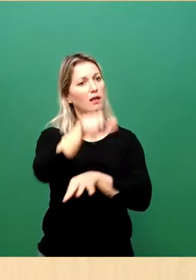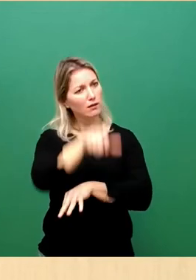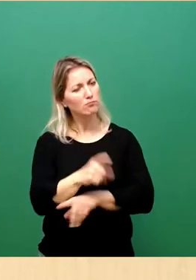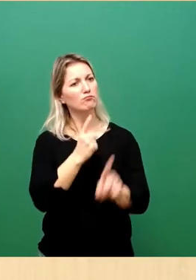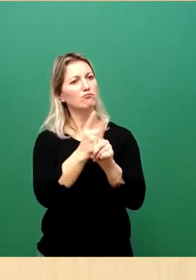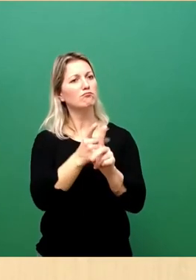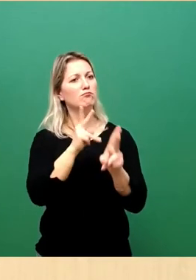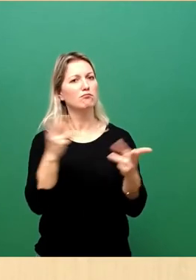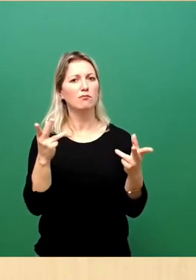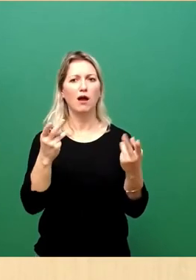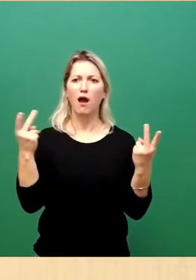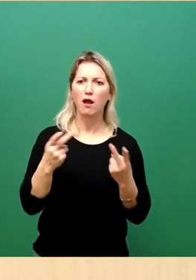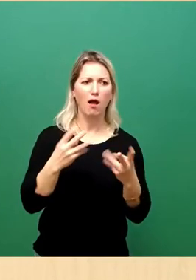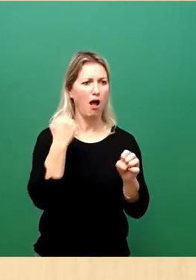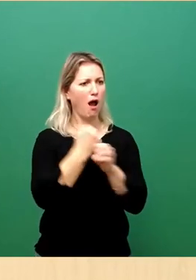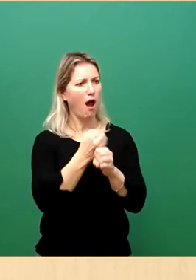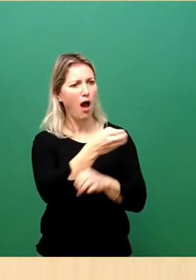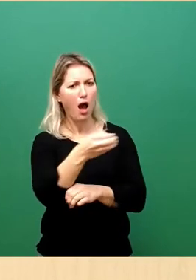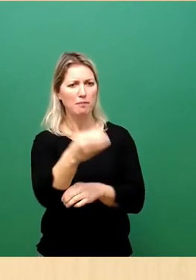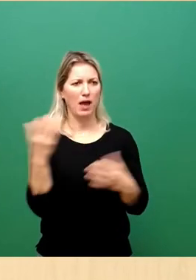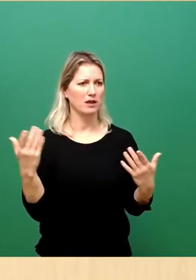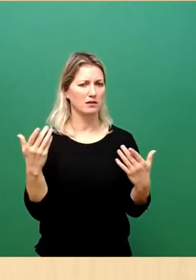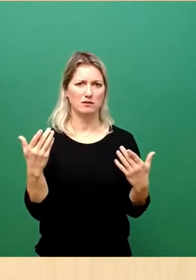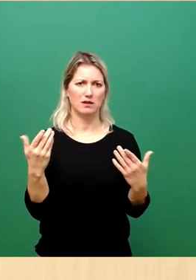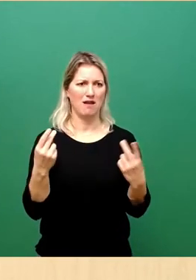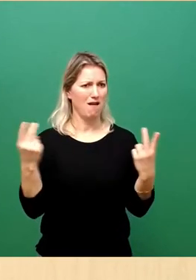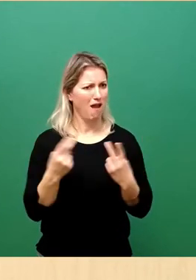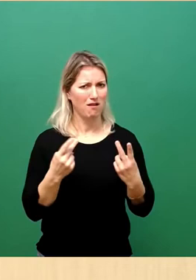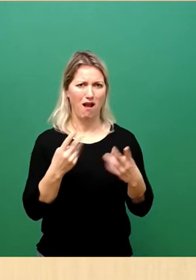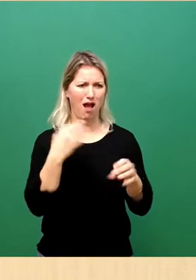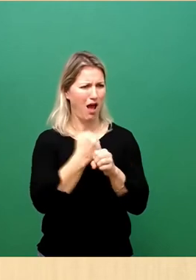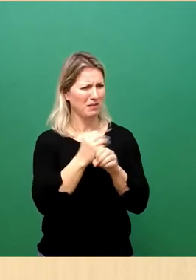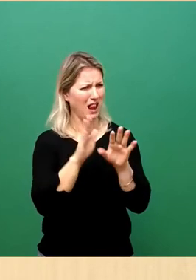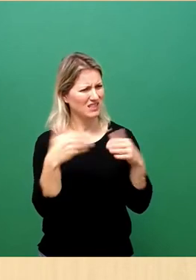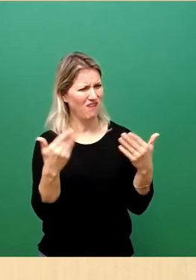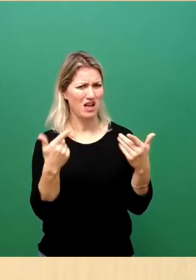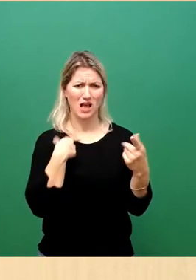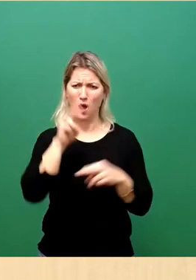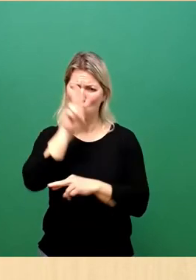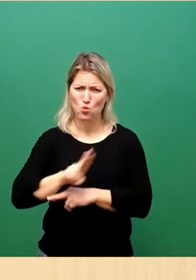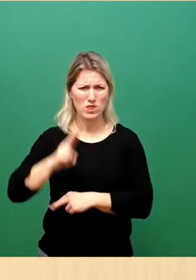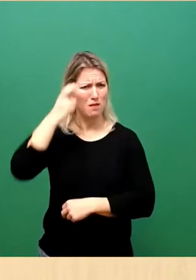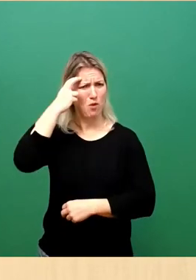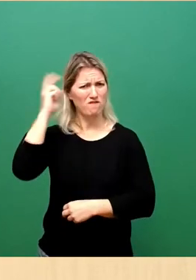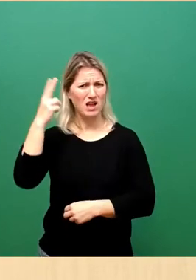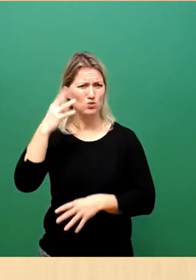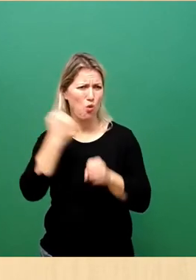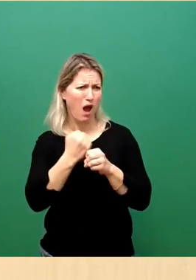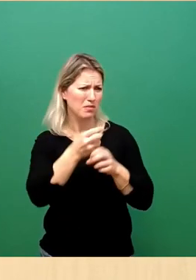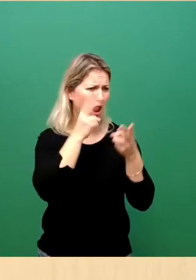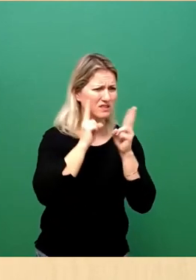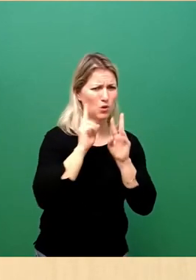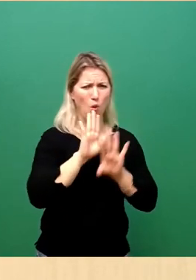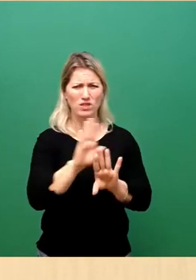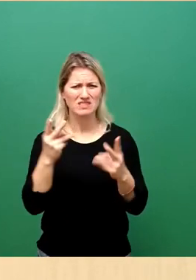Pflege, Paketbote, Barbier, Universitätsprofessor oder ehrenamtlich in den Vereinen, die aktiv sind.